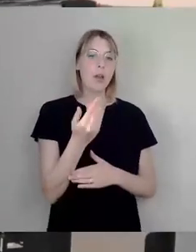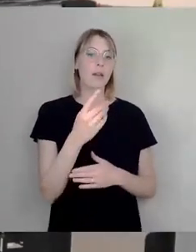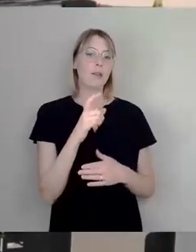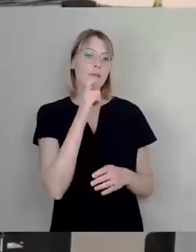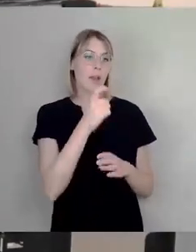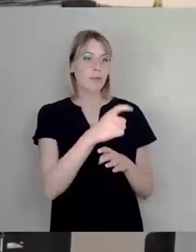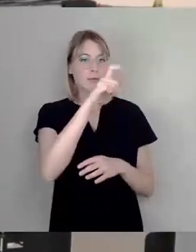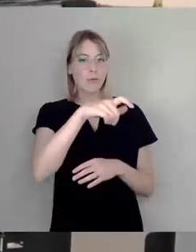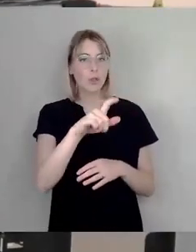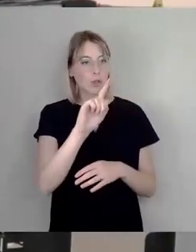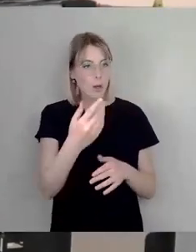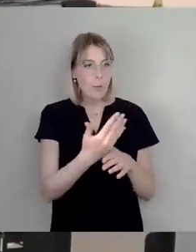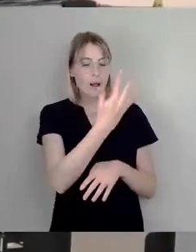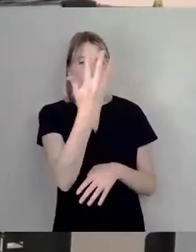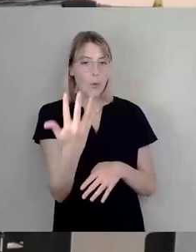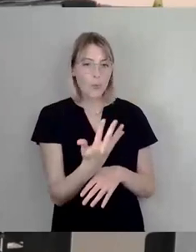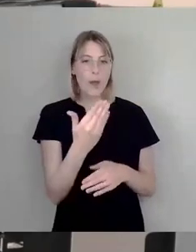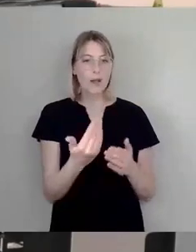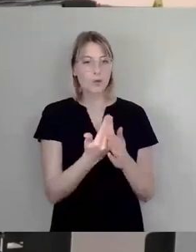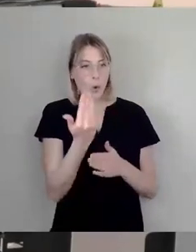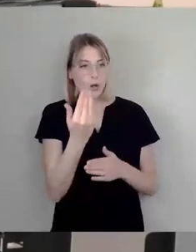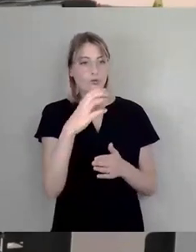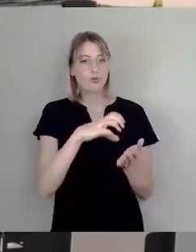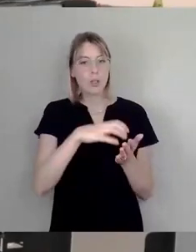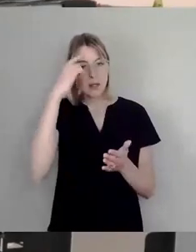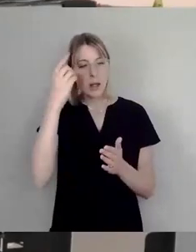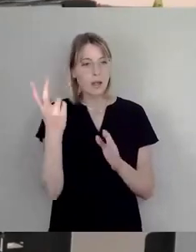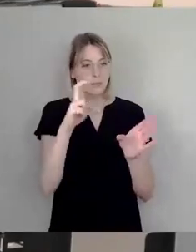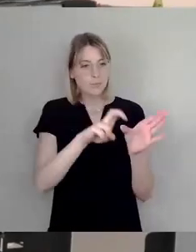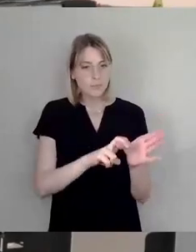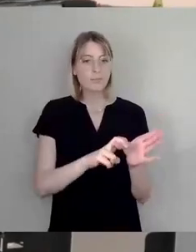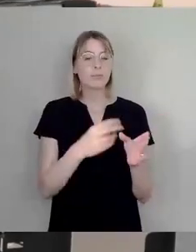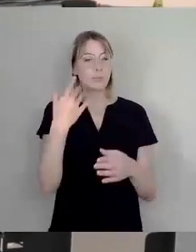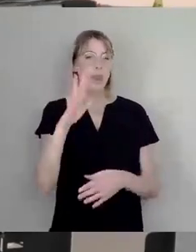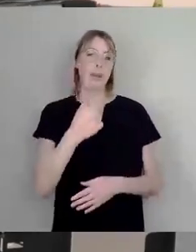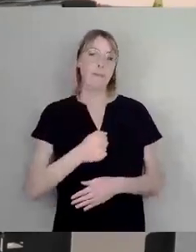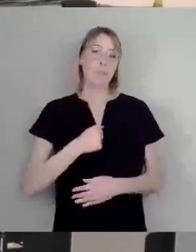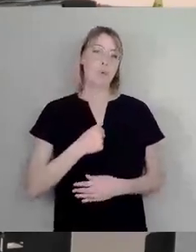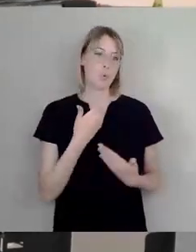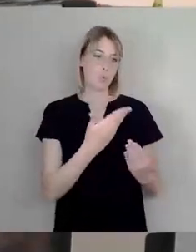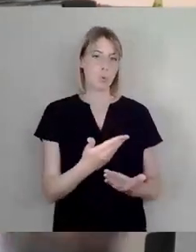Jahre, dass sie auch mal ein bisschen mutiger sind. Danke.